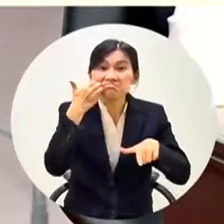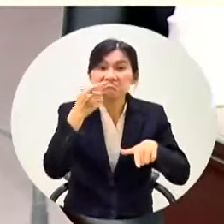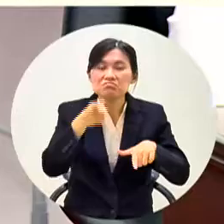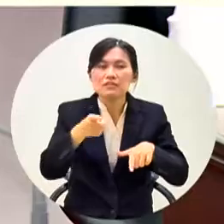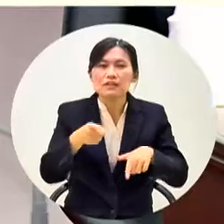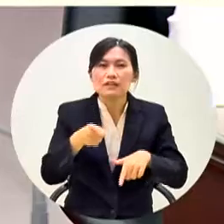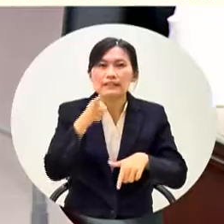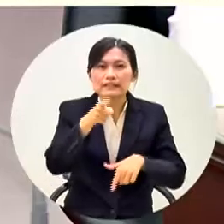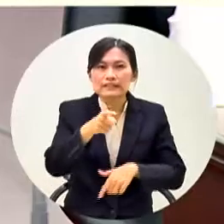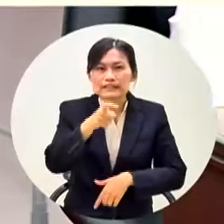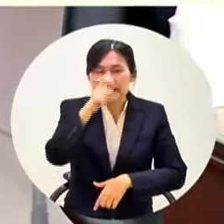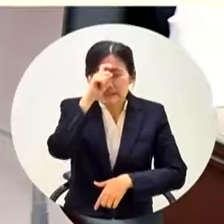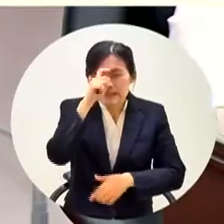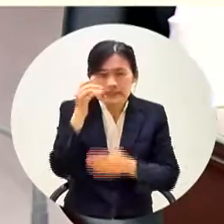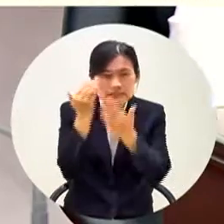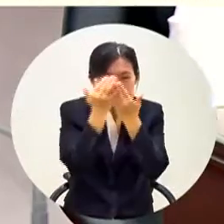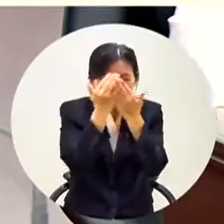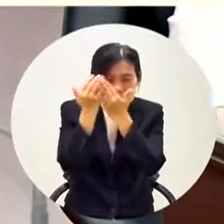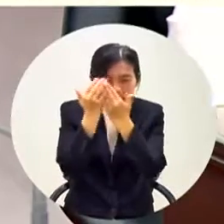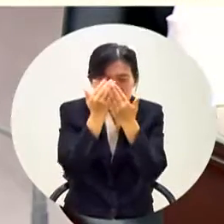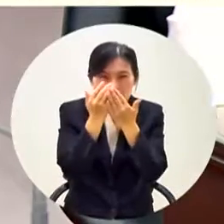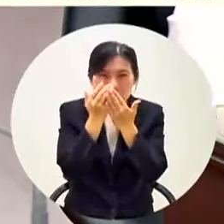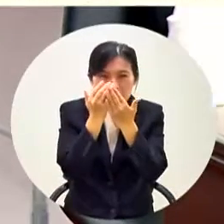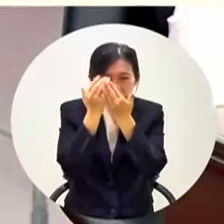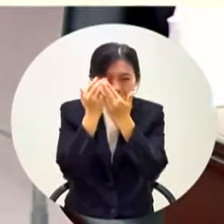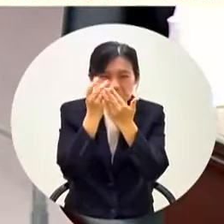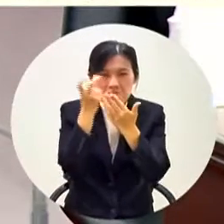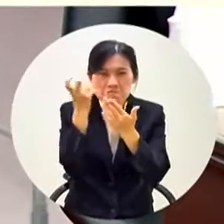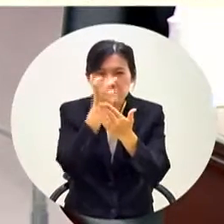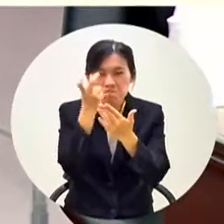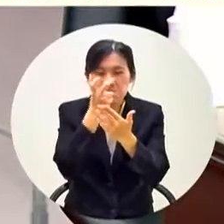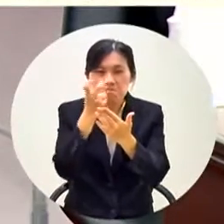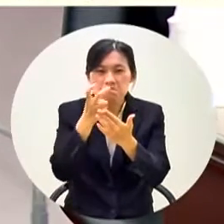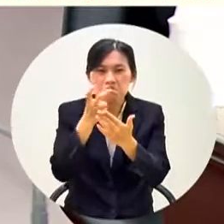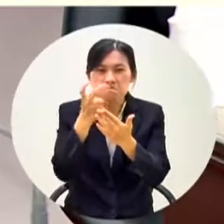避監督不讓我們議員知道哪一家第二